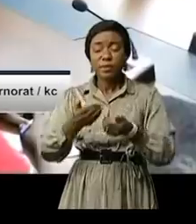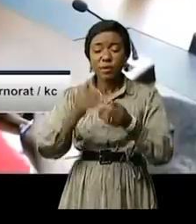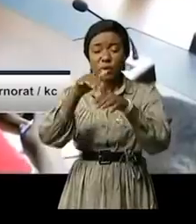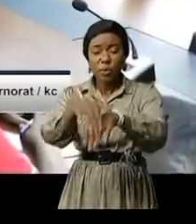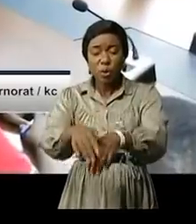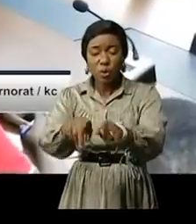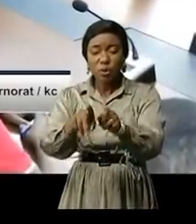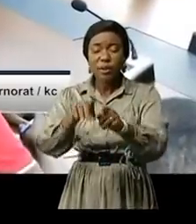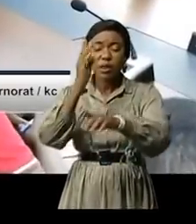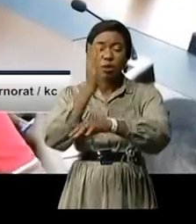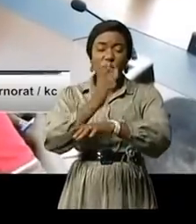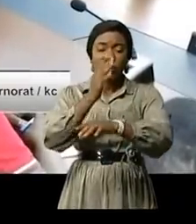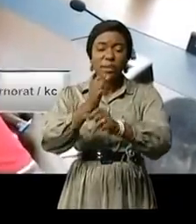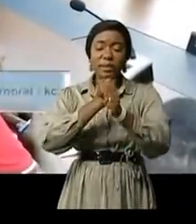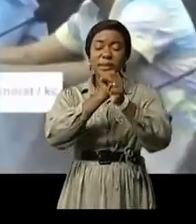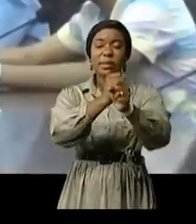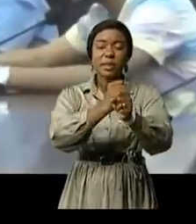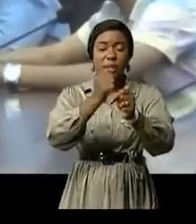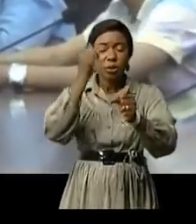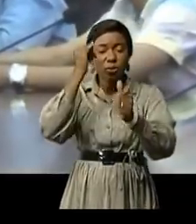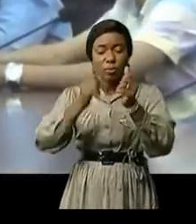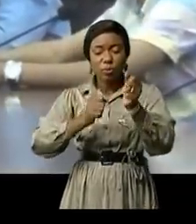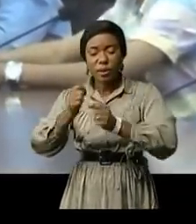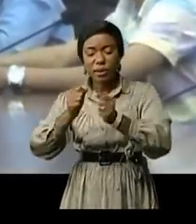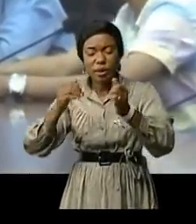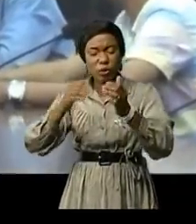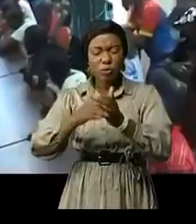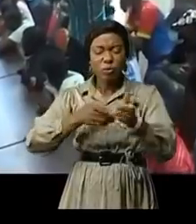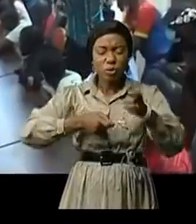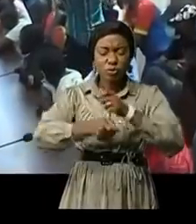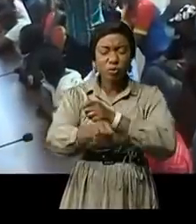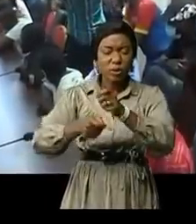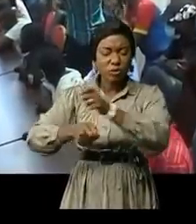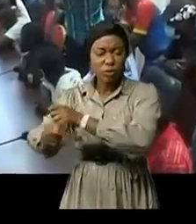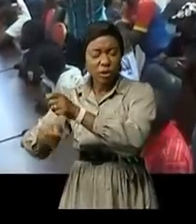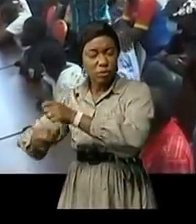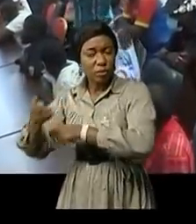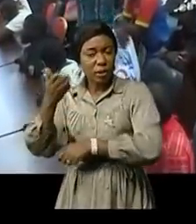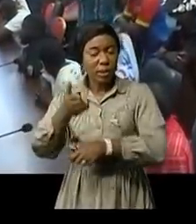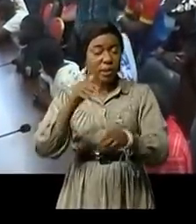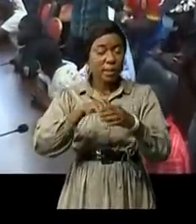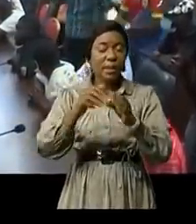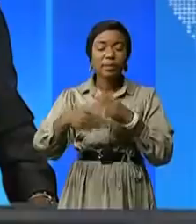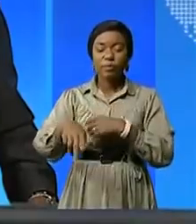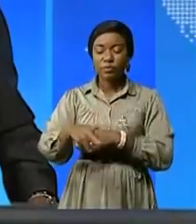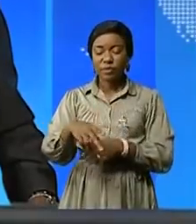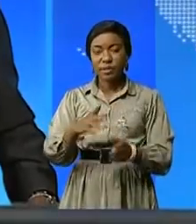conseil de sécurité provinciale afin de lutter contre ces fléaux qui sèment la terreur et la désolation de la province